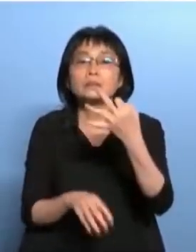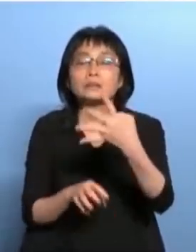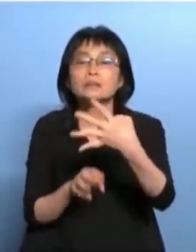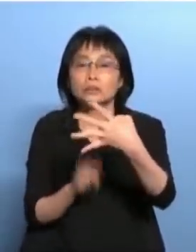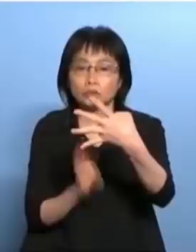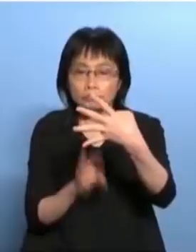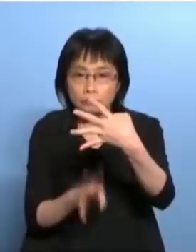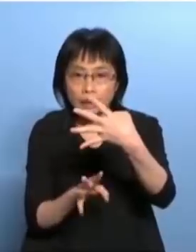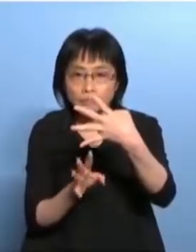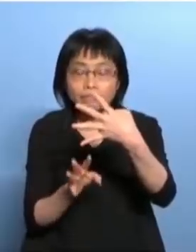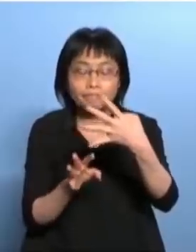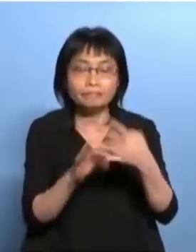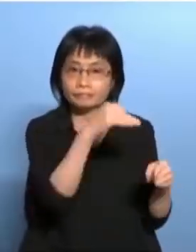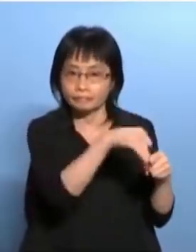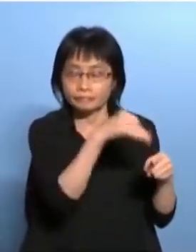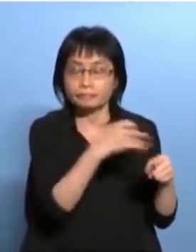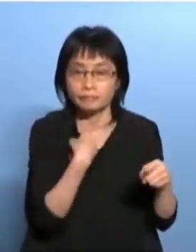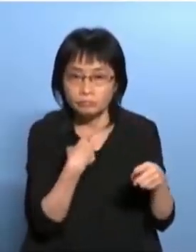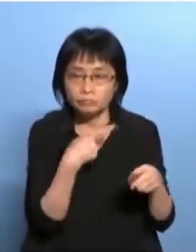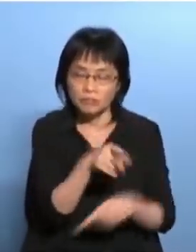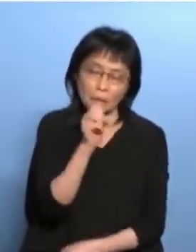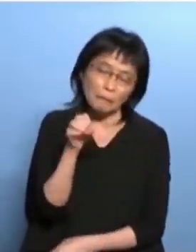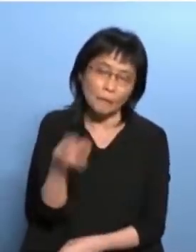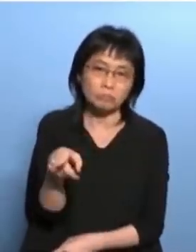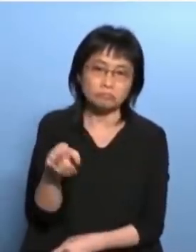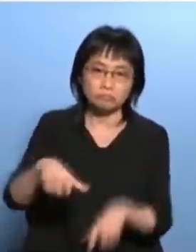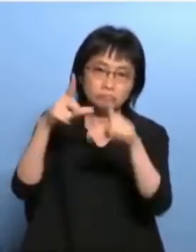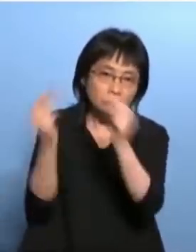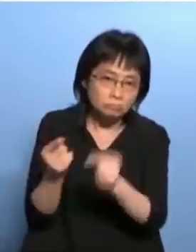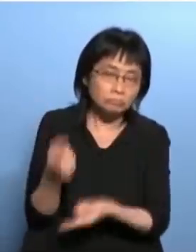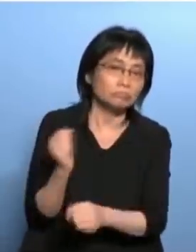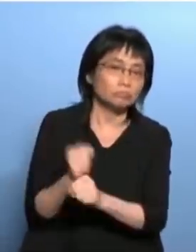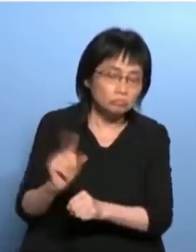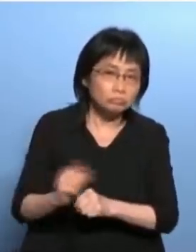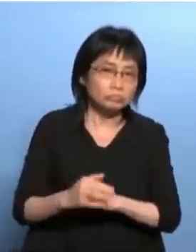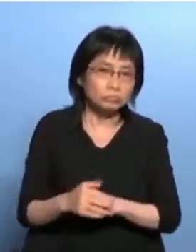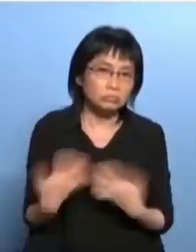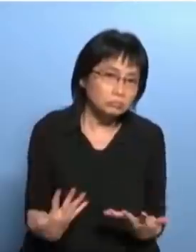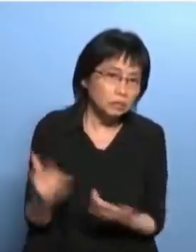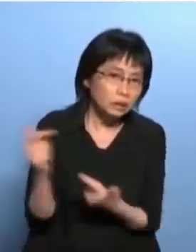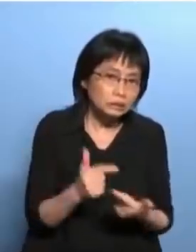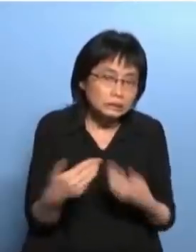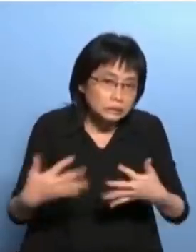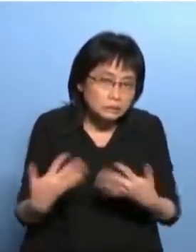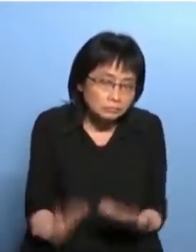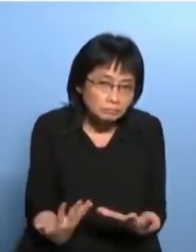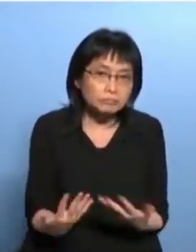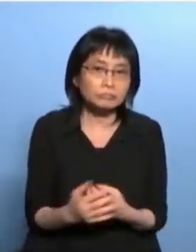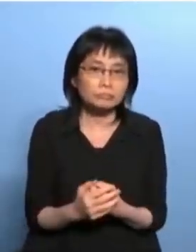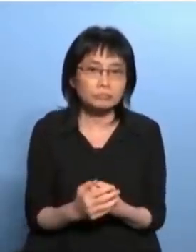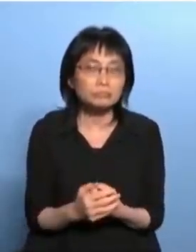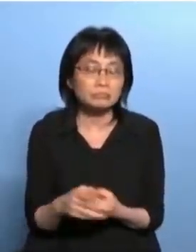召废你林郑做什么搞到这样应该跪拜我